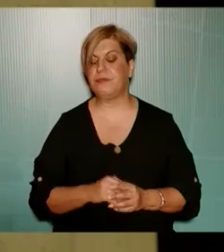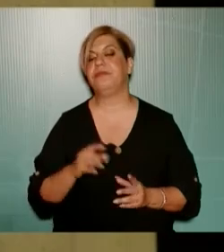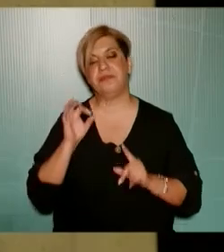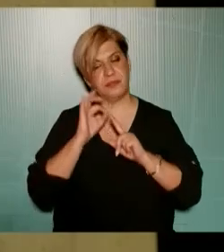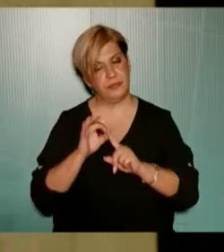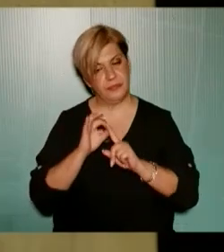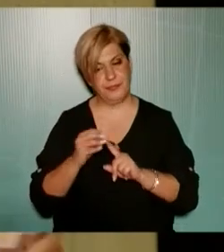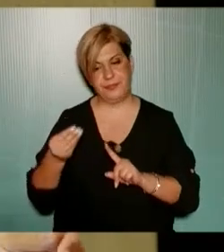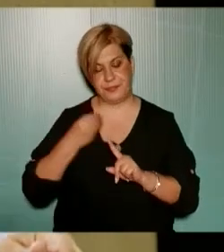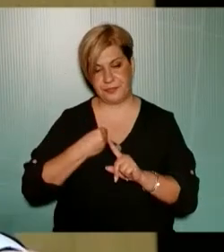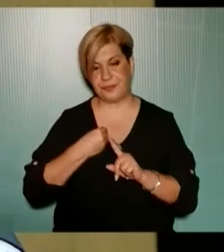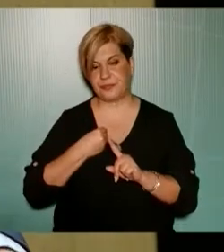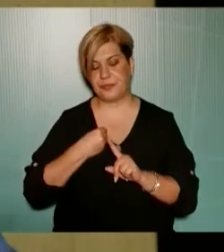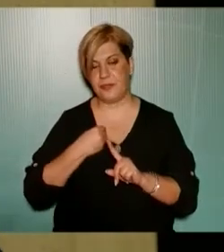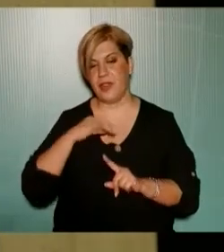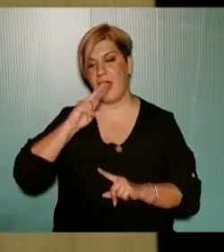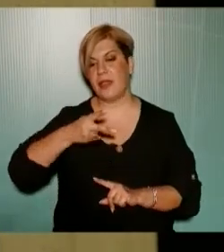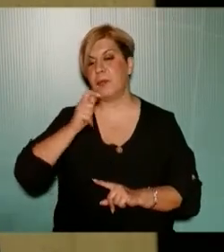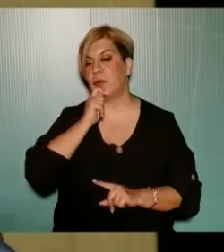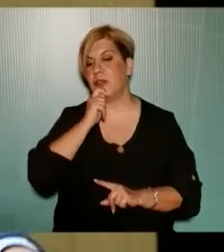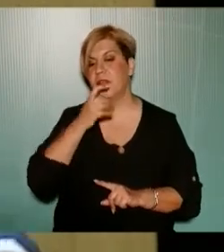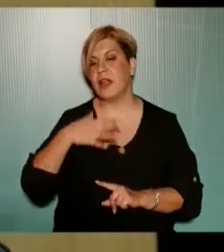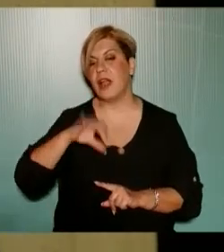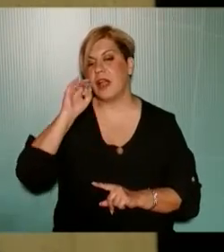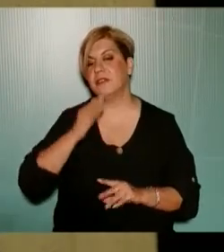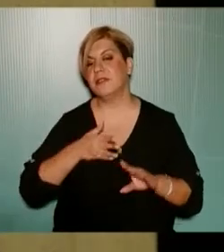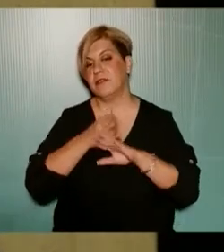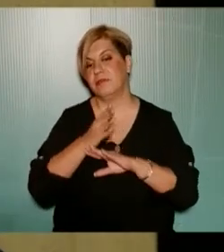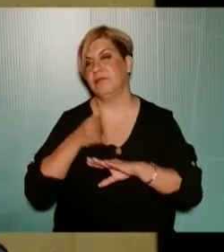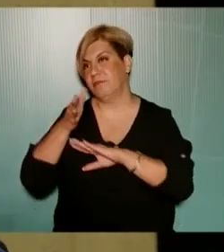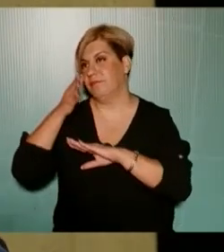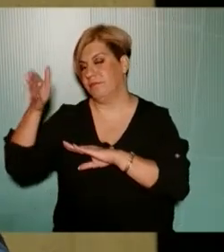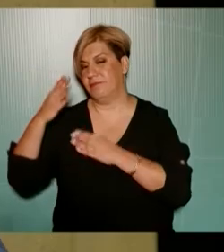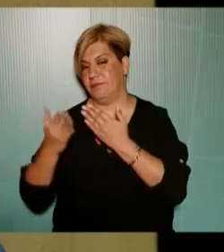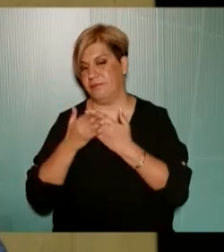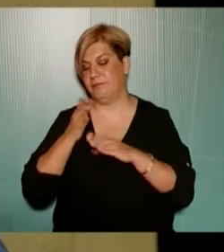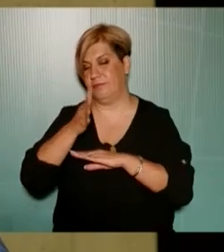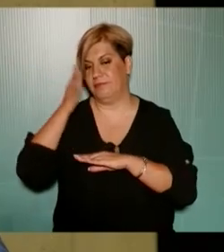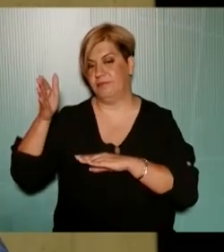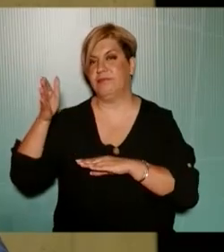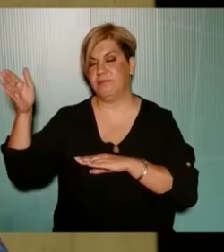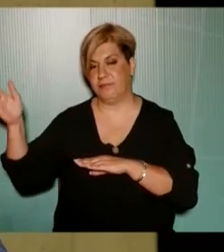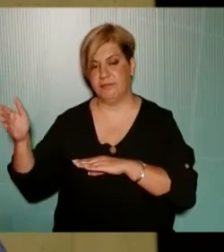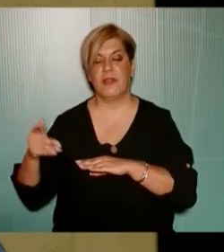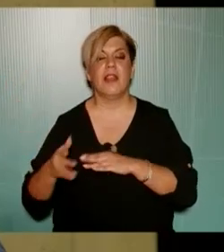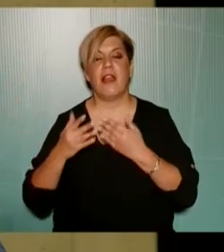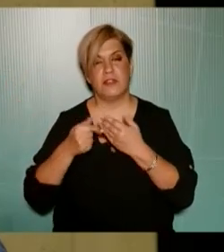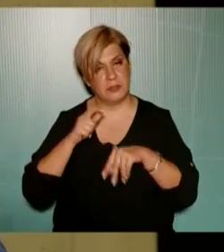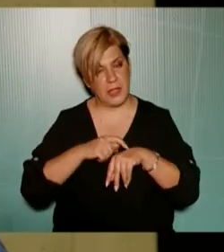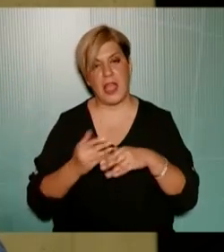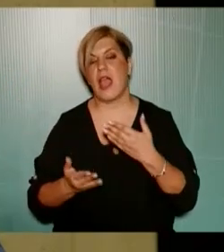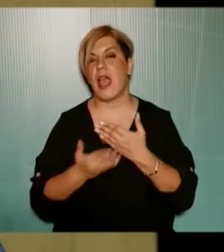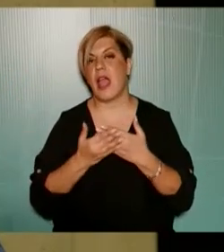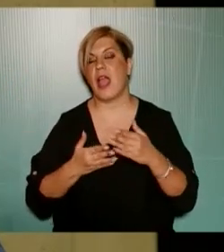η αντιπολίτευση άρχισα της κοινής εξουστρέφειας Υπήρξε μία επίσκευση